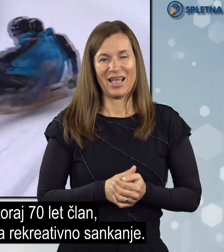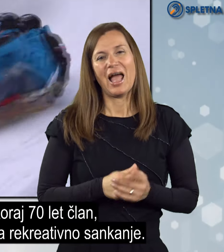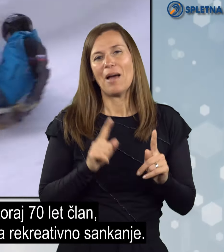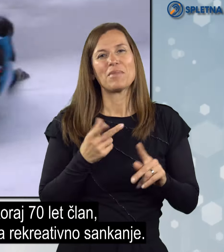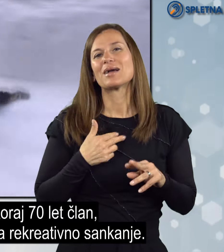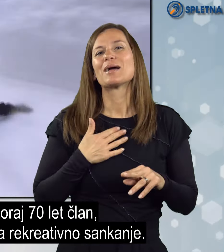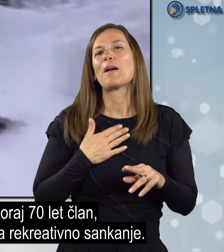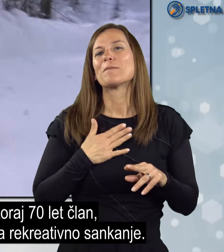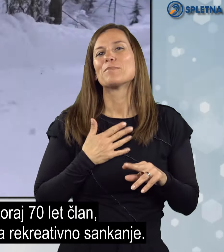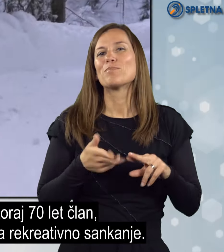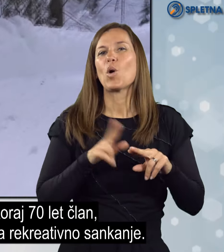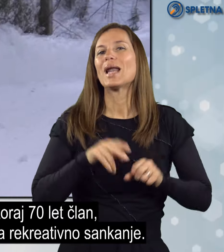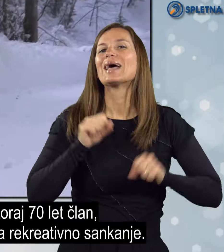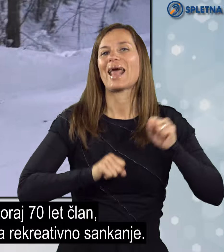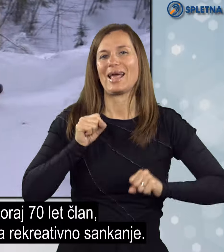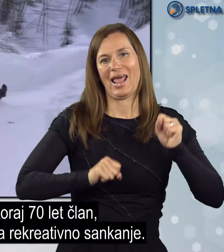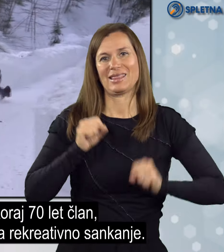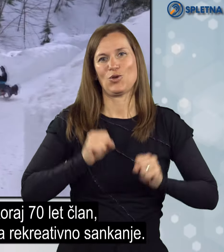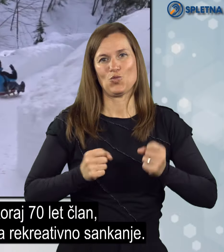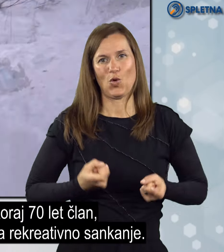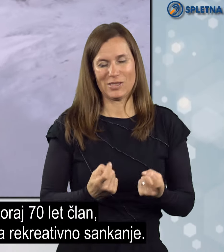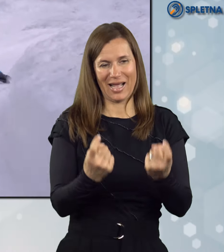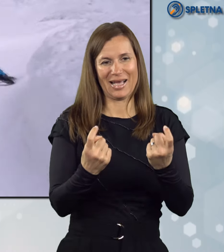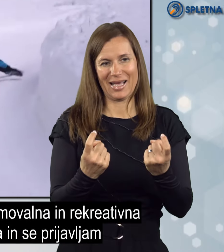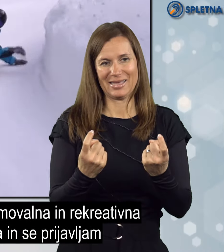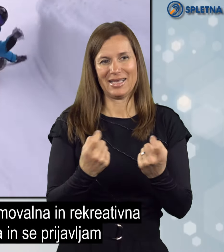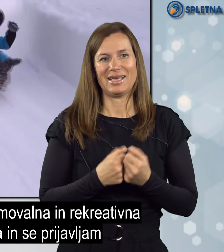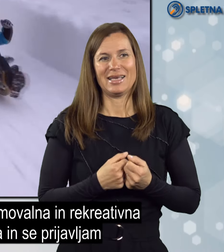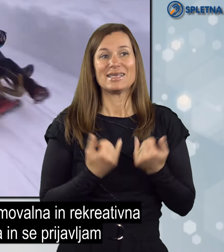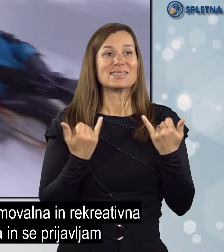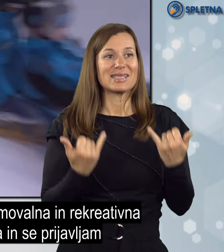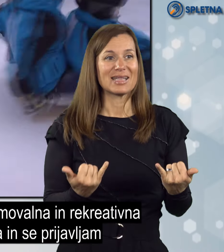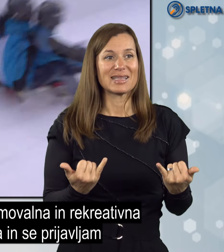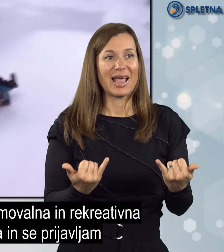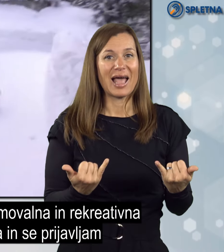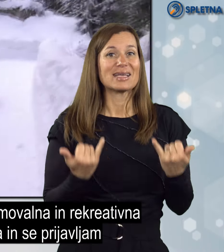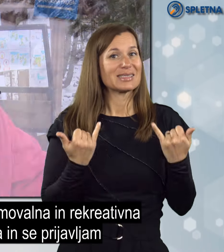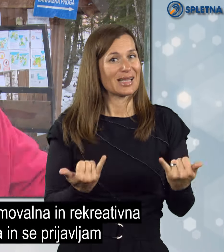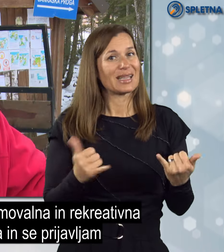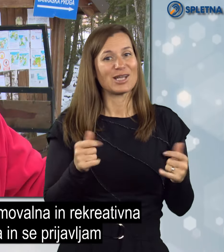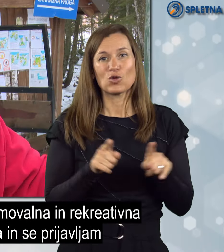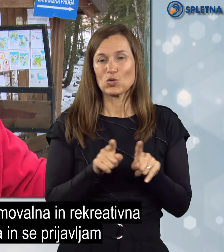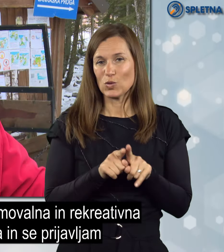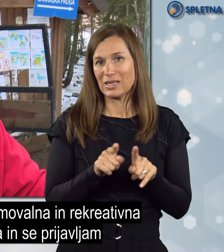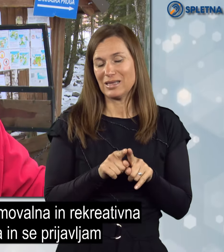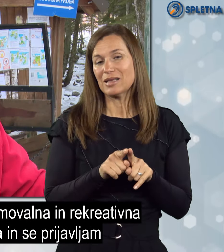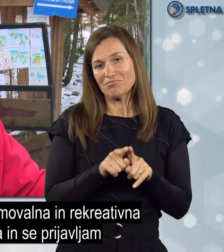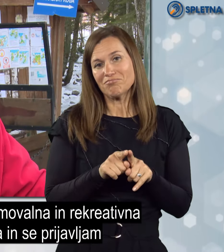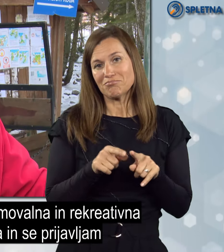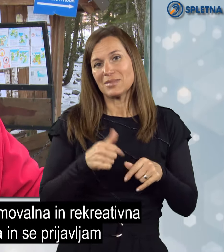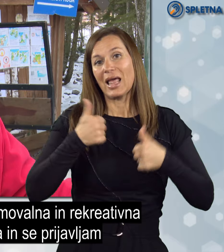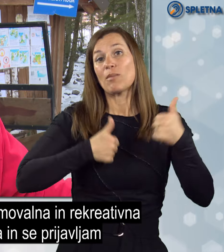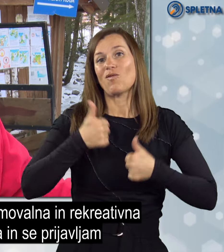Ampak belje rekreativno sankanje. Zdaj so tudi